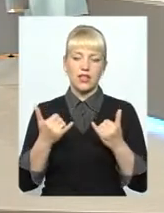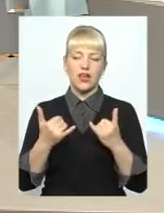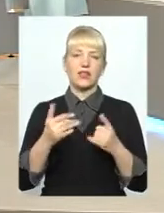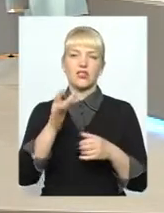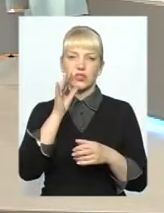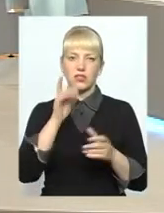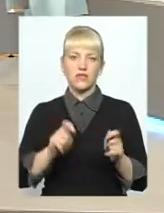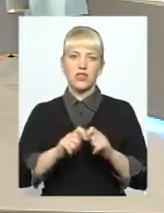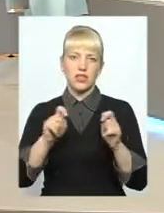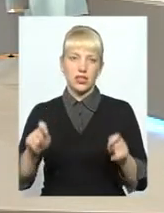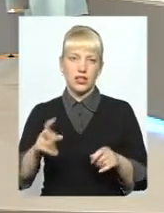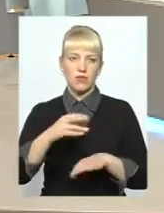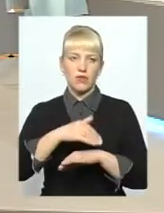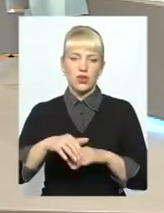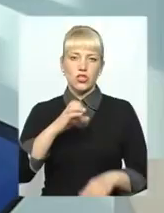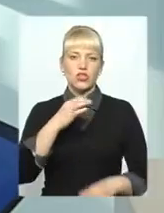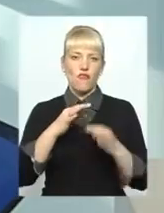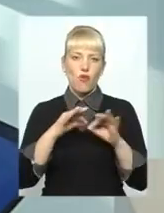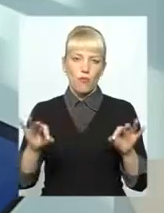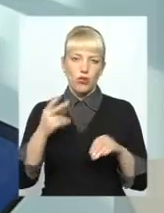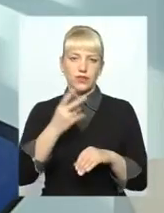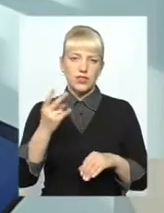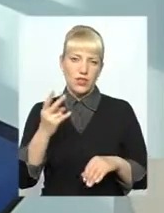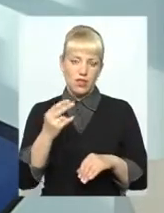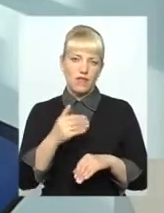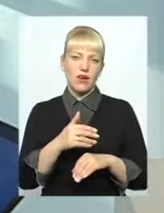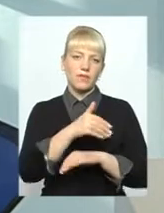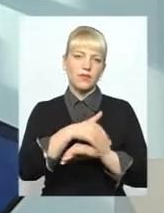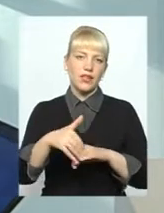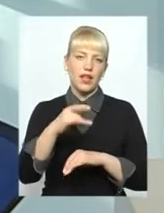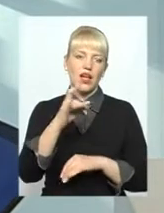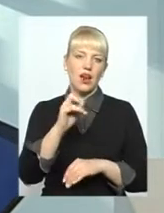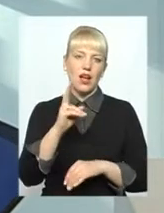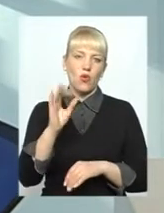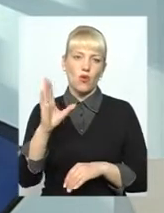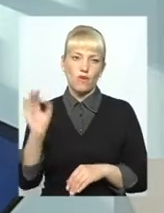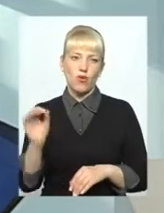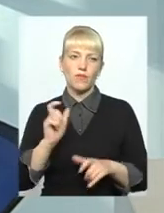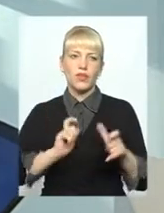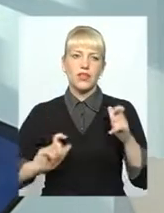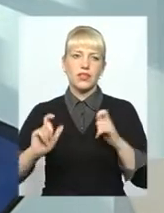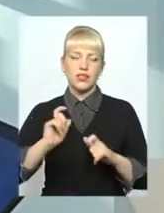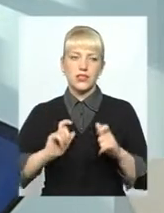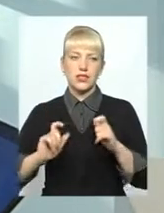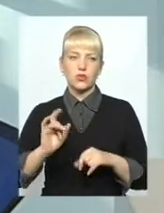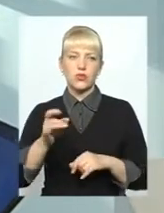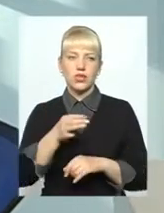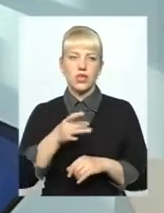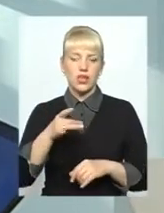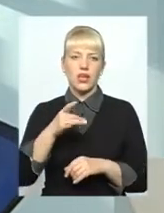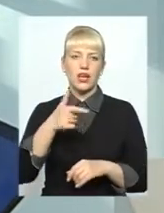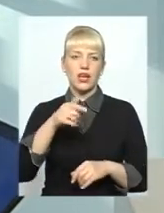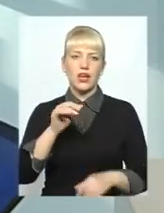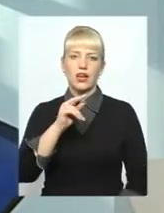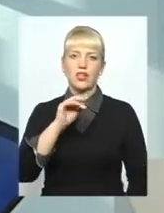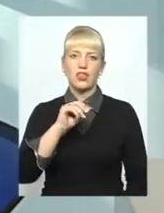обслуговування клієнтів по Свободи-22, в мікрорайоні Ракова, на вулиці Інстітуцькій і в мікрорайоні Гречани.